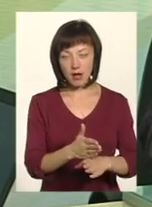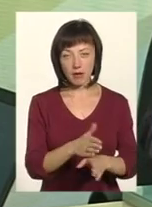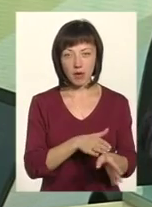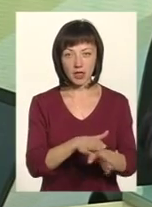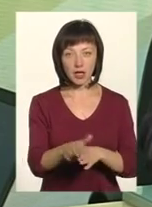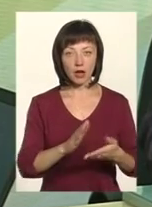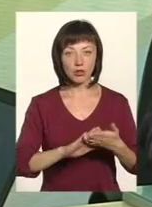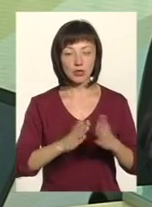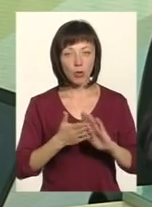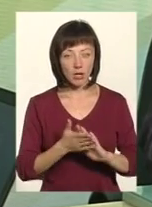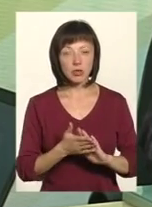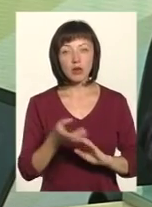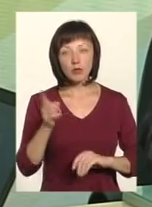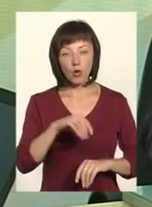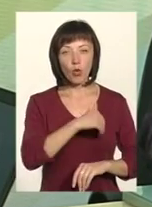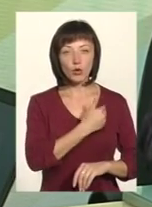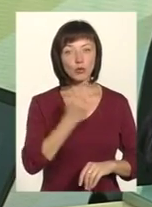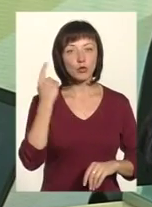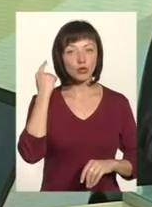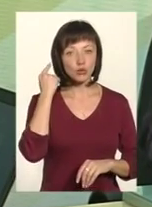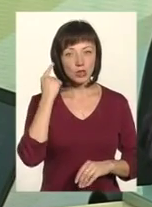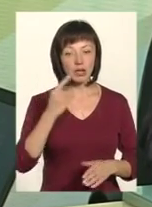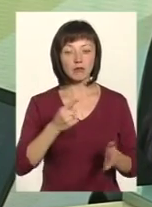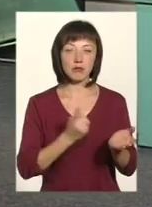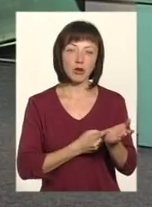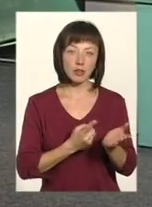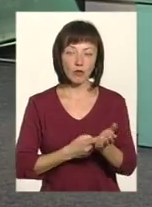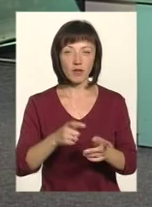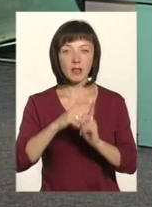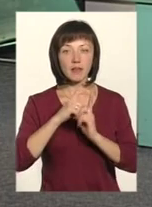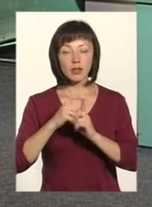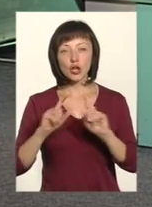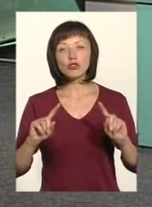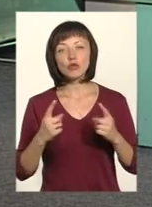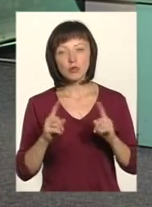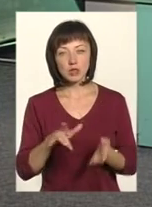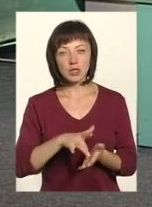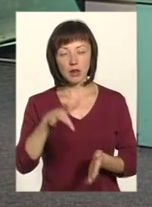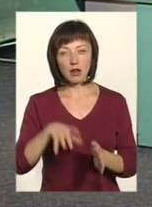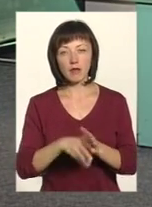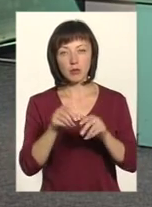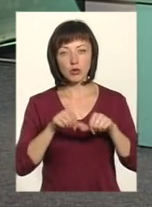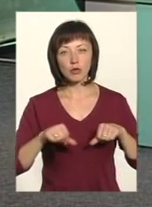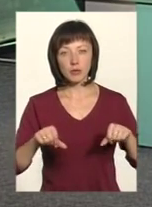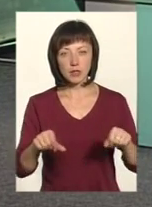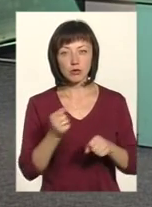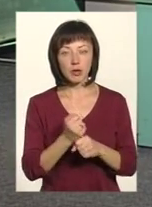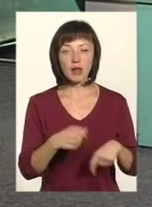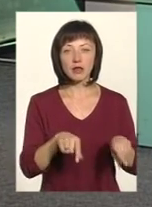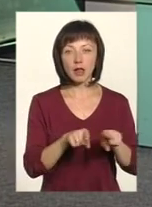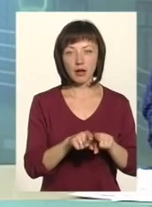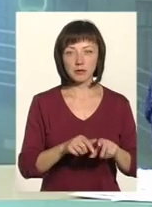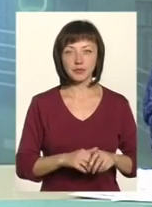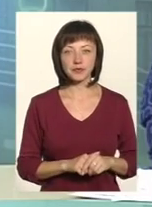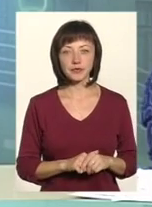цю ситуацію, то принаймні хочемо почути вмотивовані відповіді, чому, власне, Центральна виборча комісія поступила так, а не інакше.